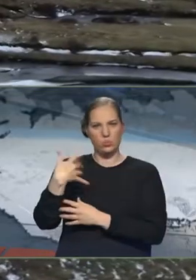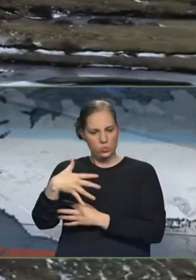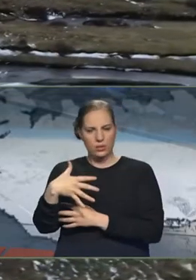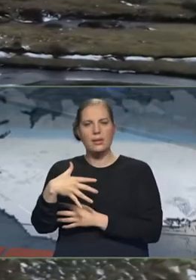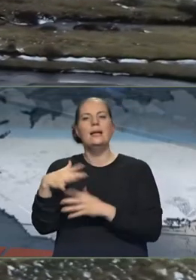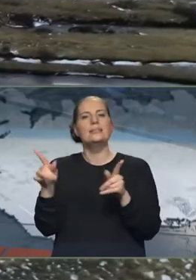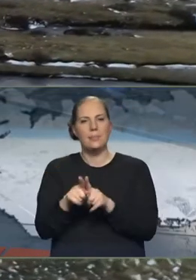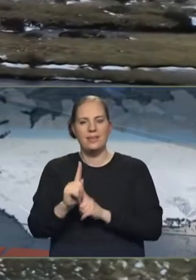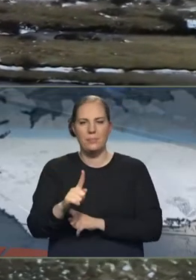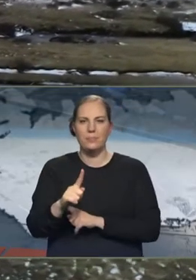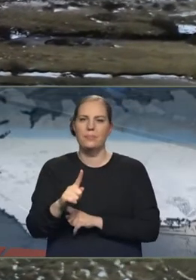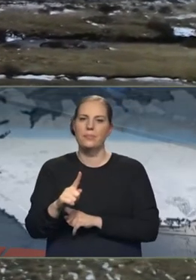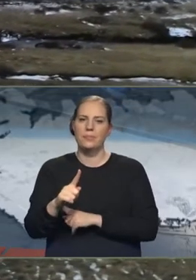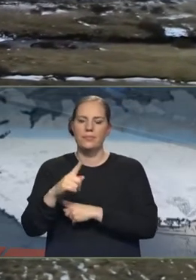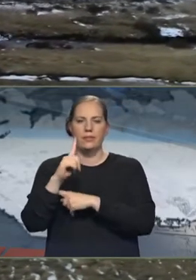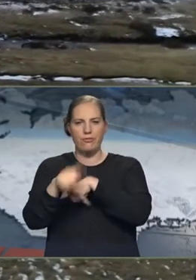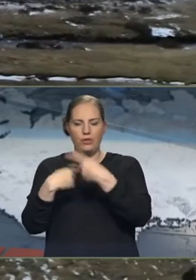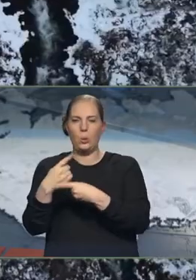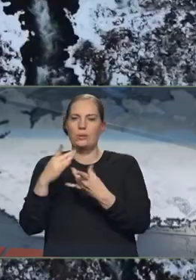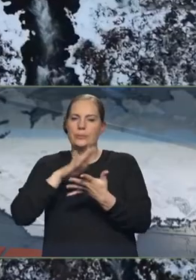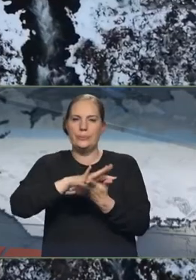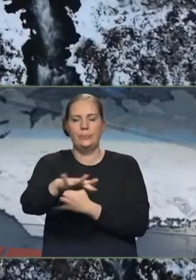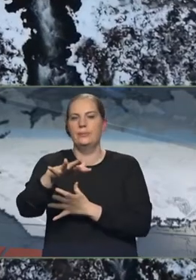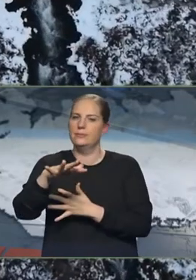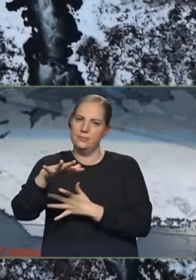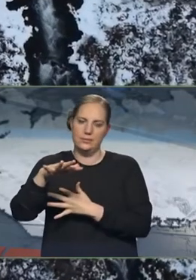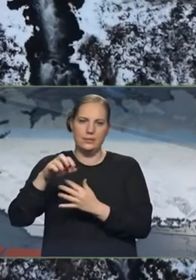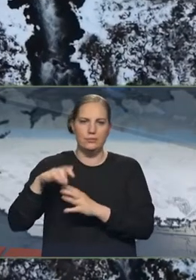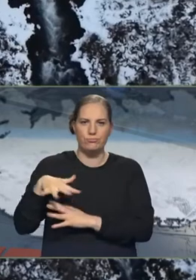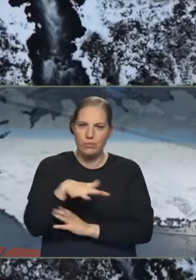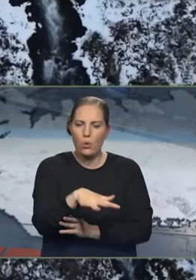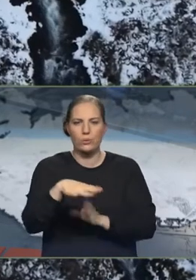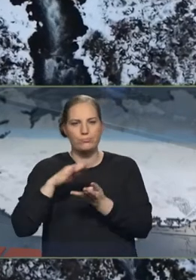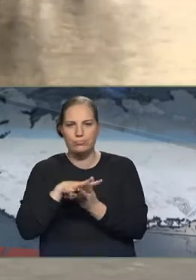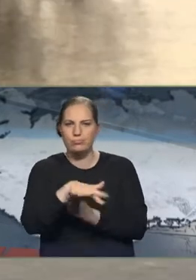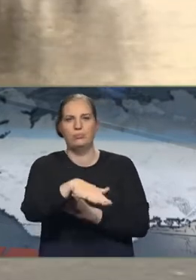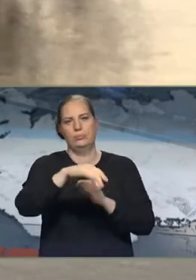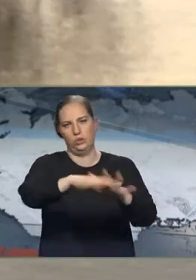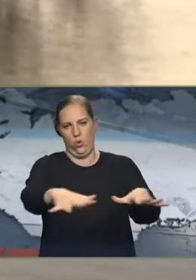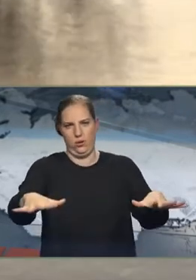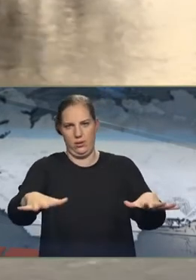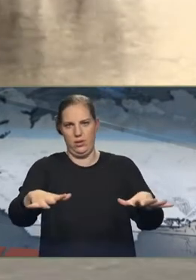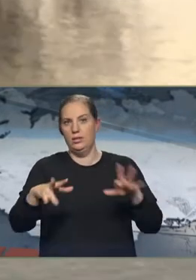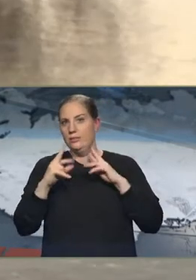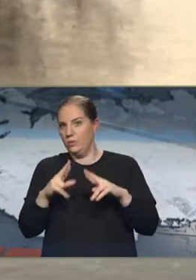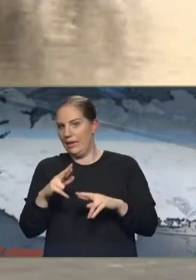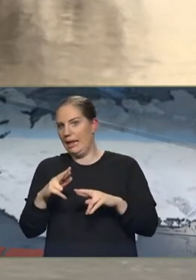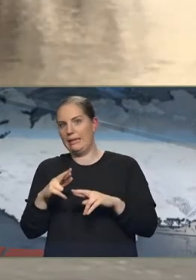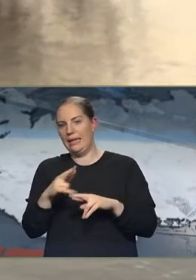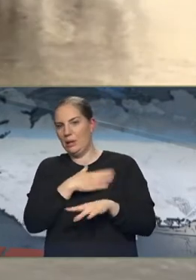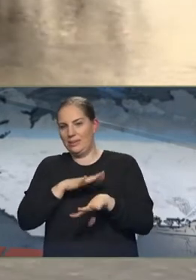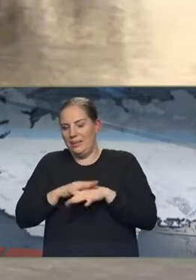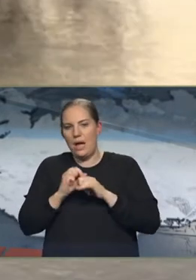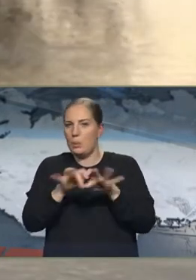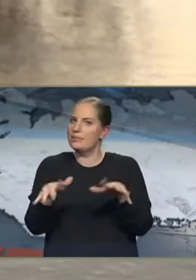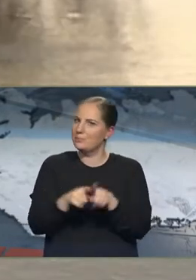fjókt að komast í gegnum átnar og út til sjávar. Þannig að vonandi verða ekki mikil varanlega áhrif en það er náttúrulega erfitt að